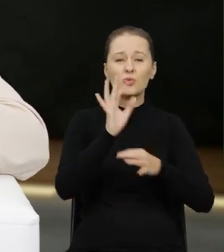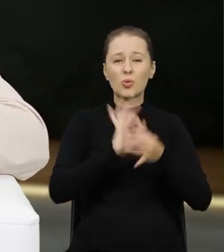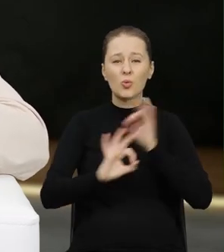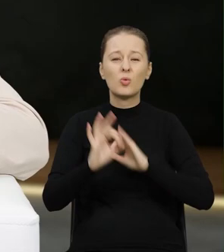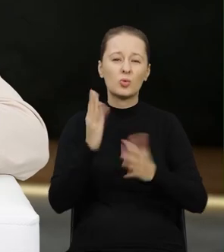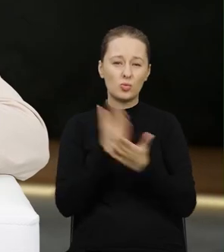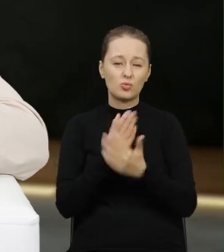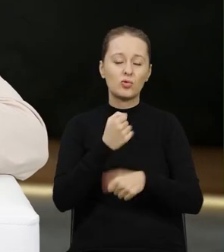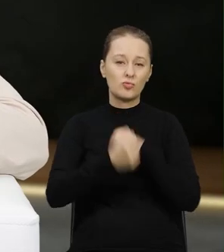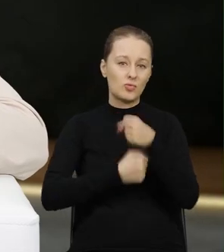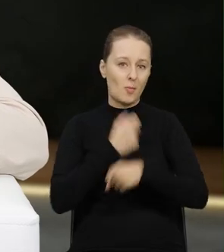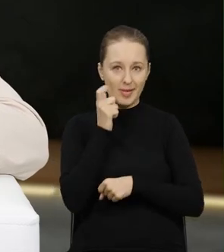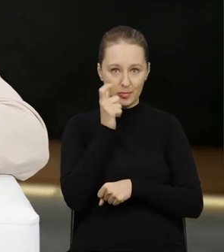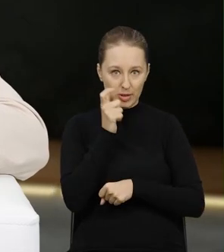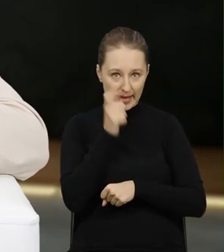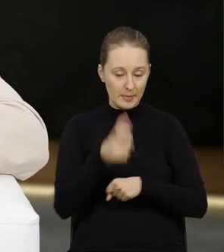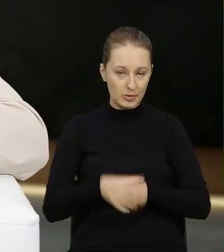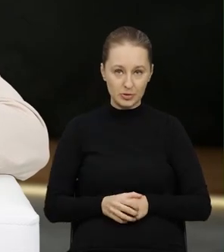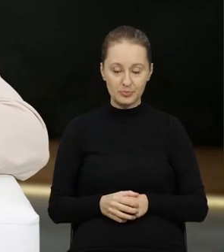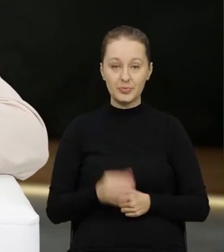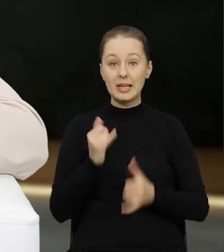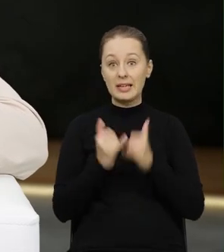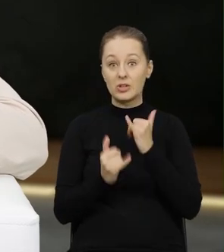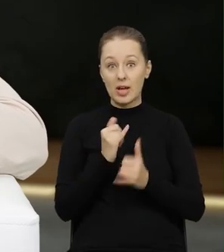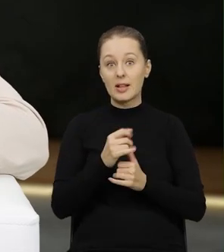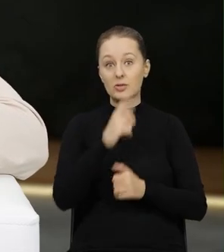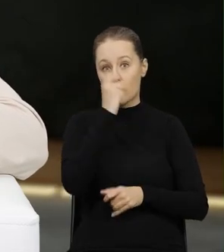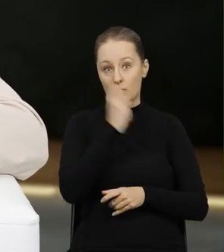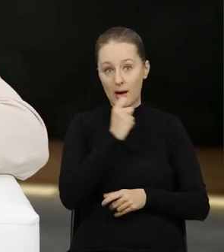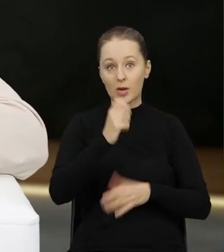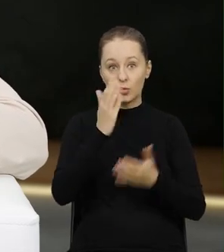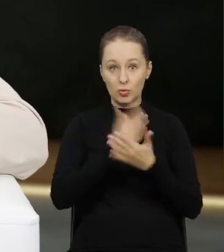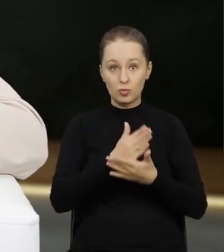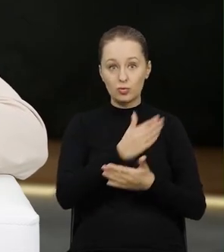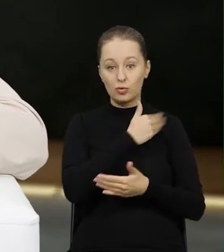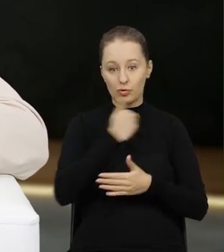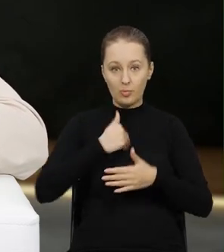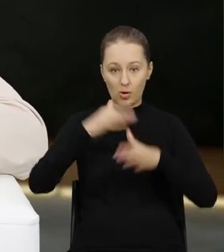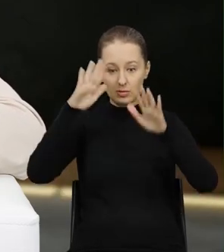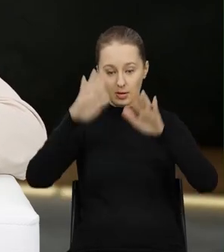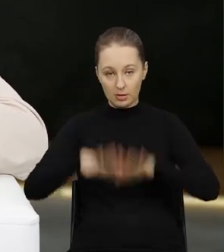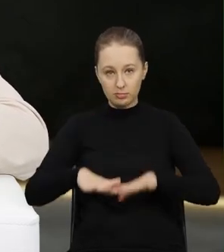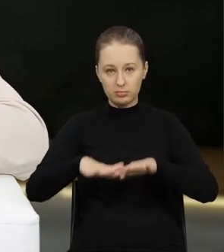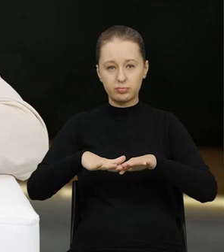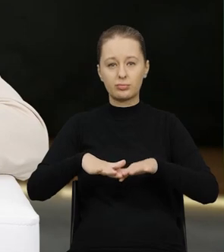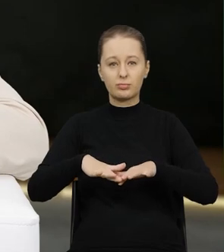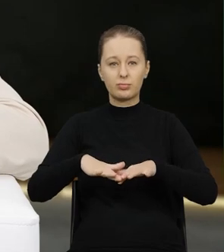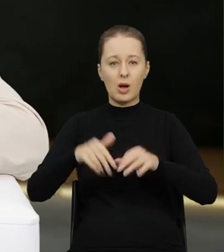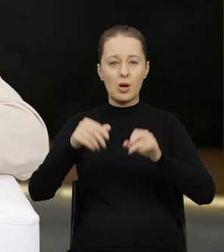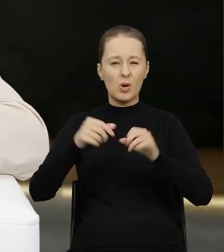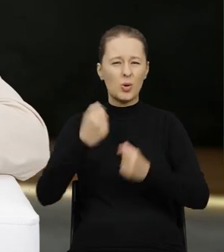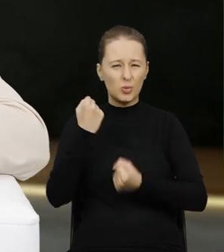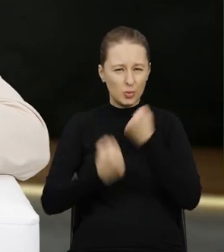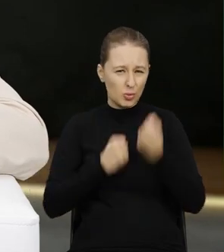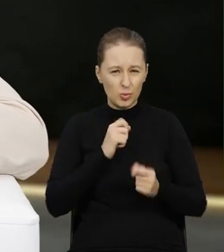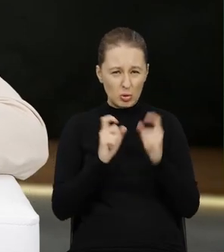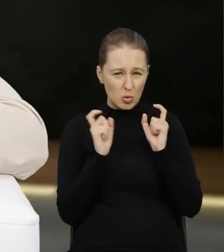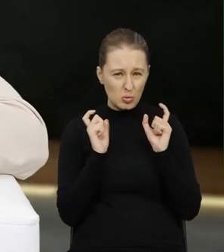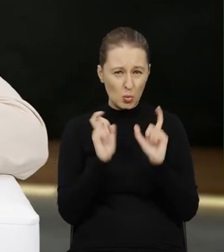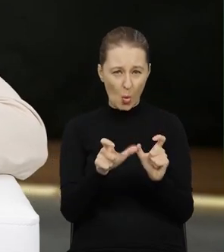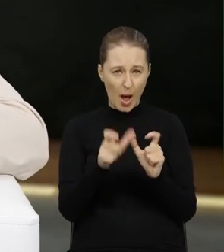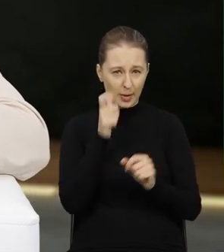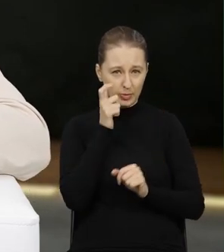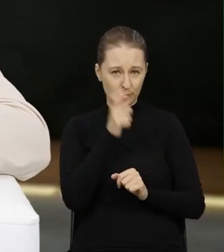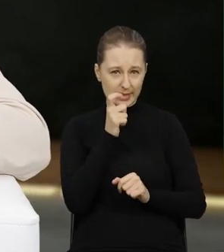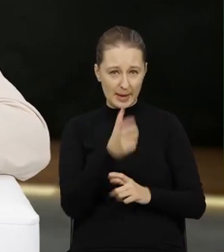działań przestępczych, kiedy odpady przyjadą do Polski, zostaną rozładowane, porzucone. Trudno jest też namierzyć tego